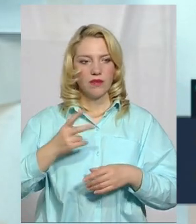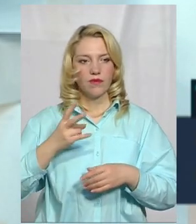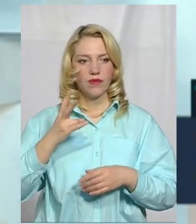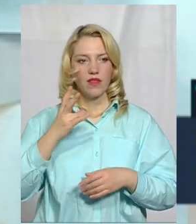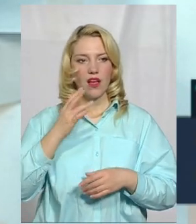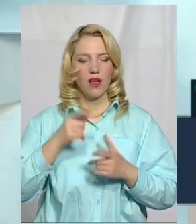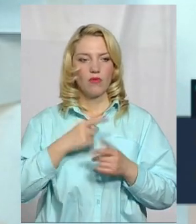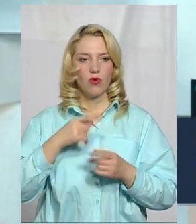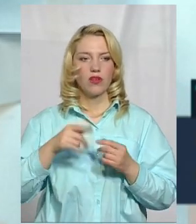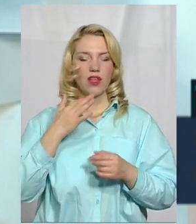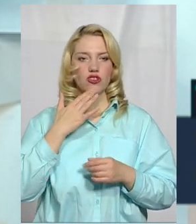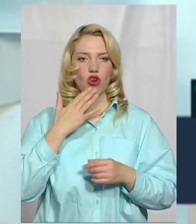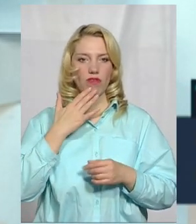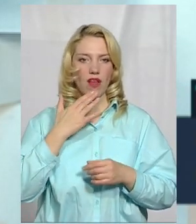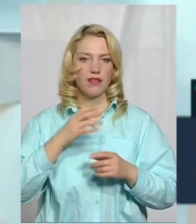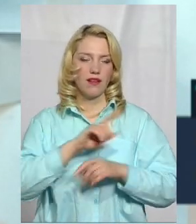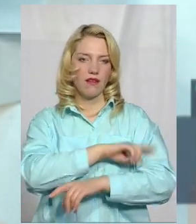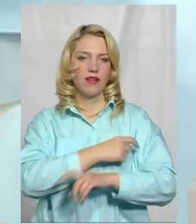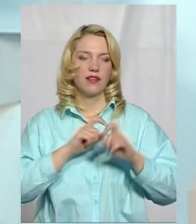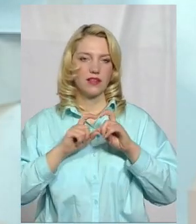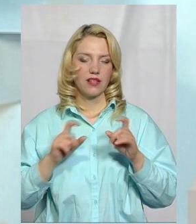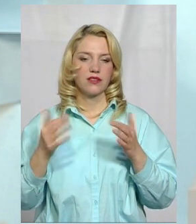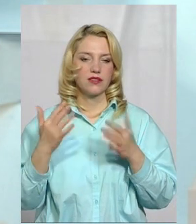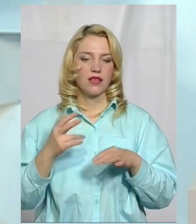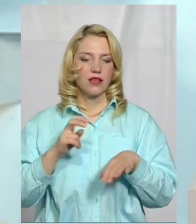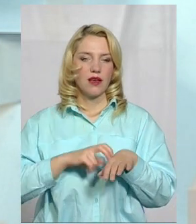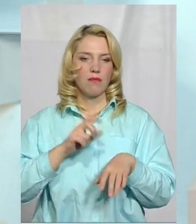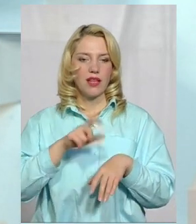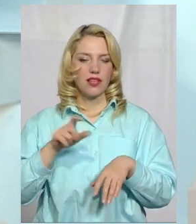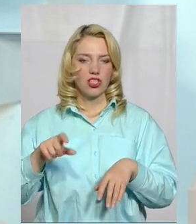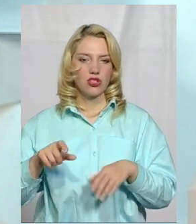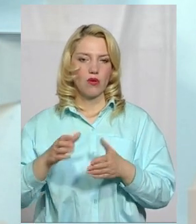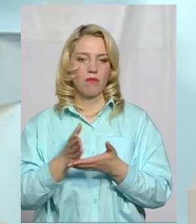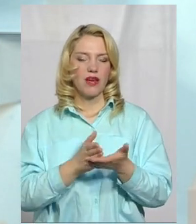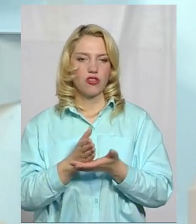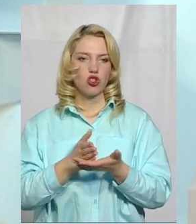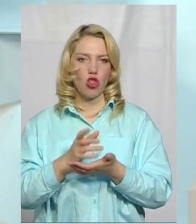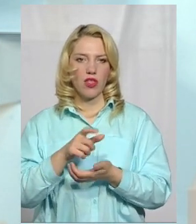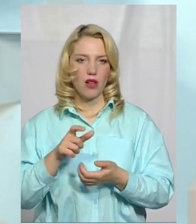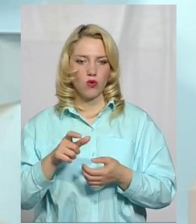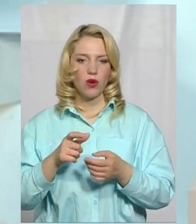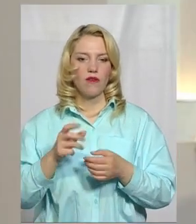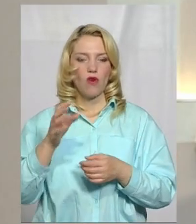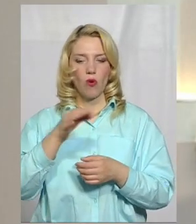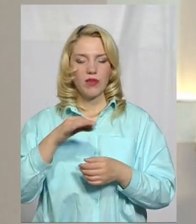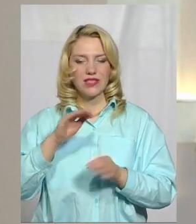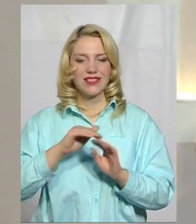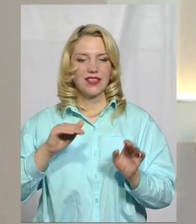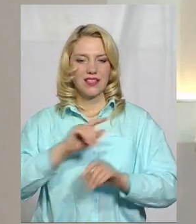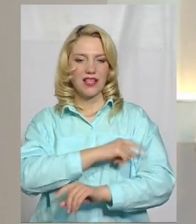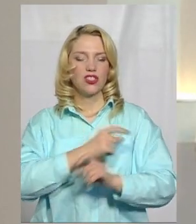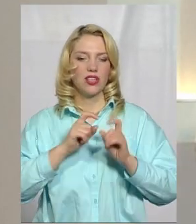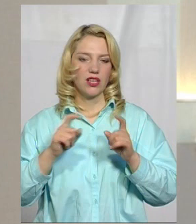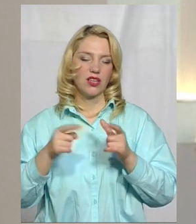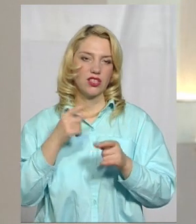національну лікарню. Скільки зараз медичного персоналу в обласній дитячій лікарні? І чи вистачає